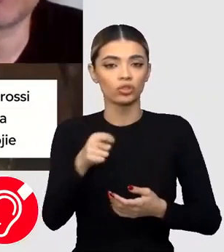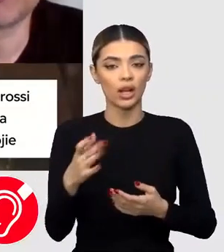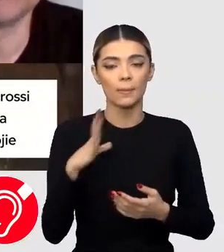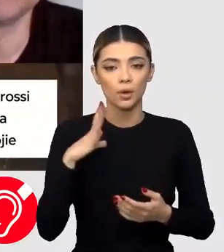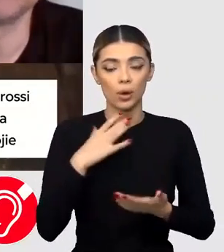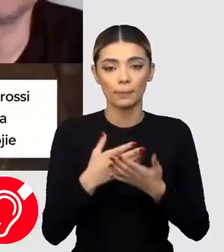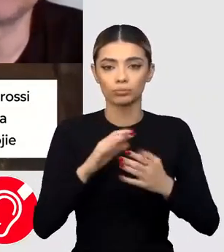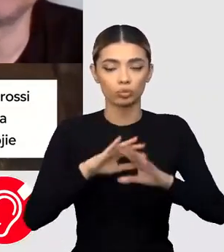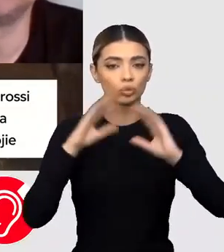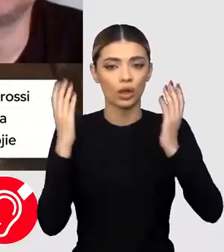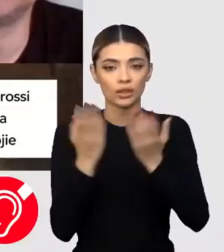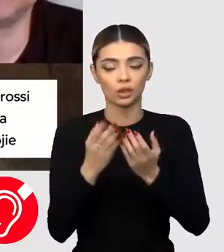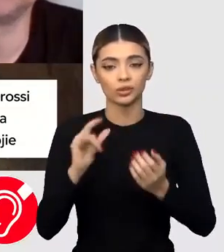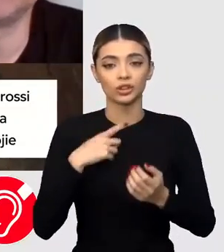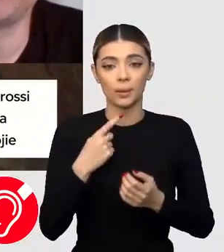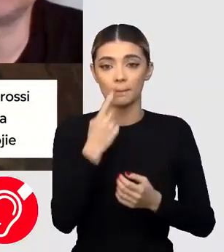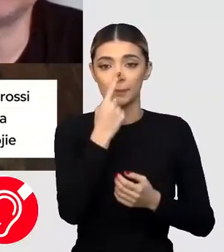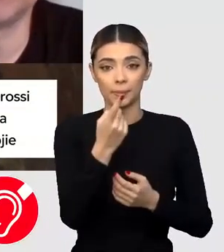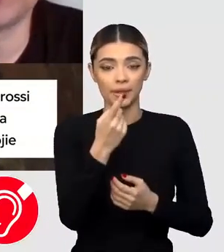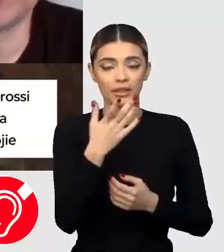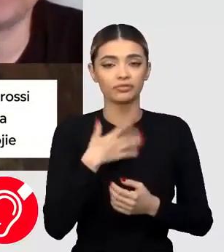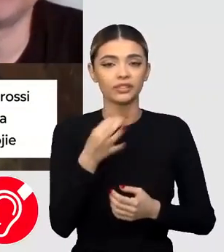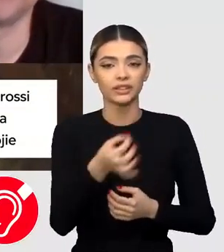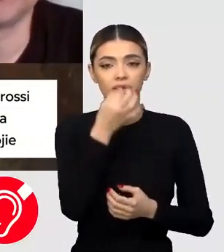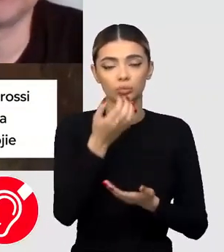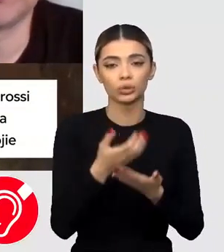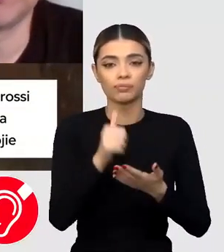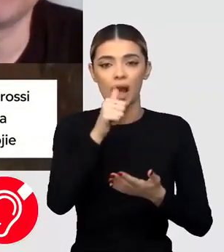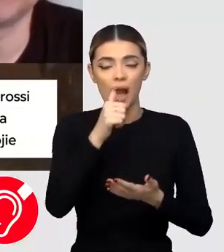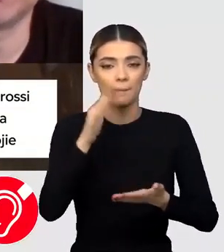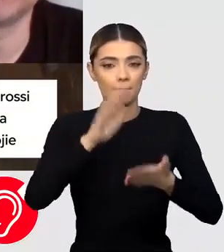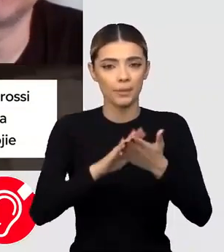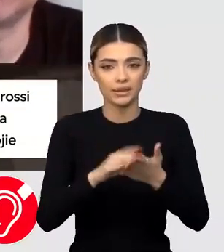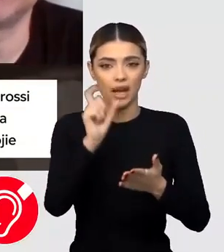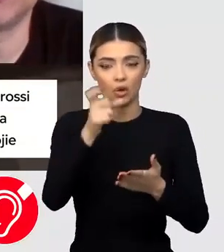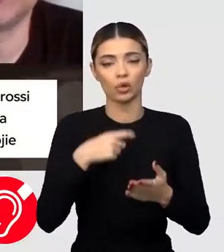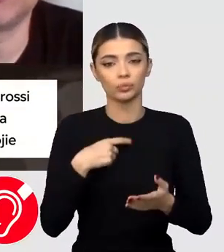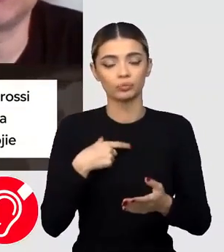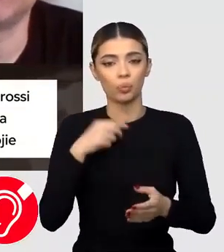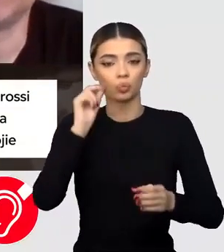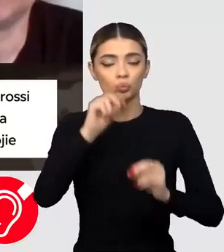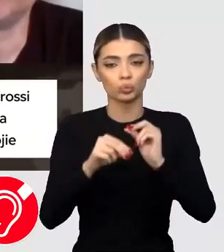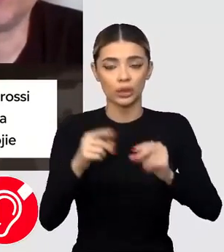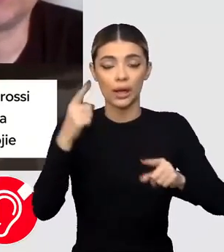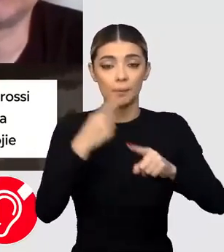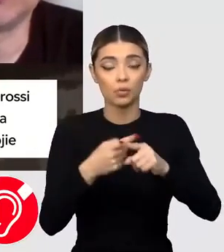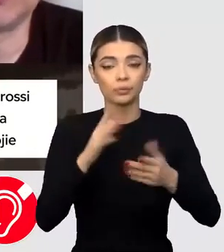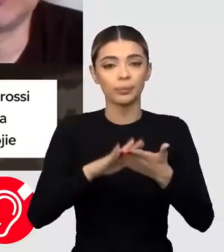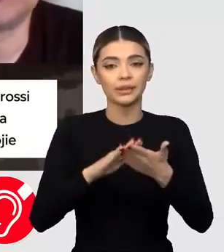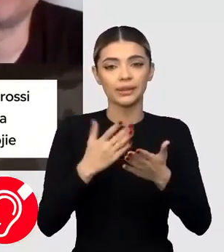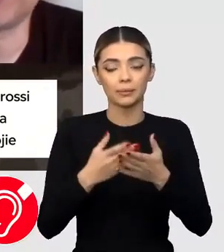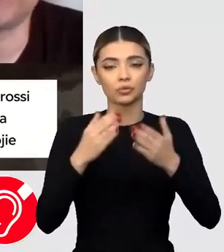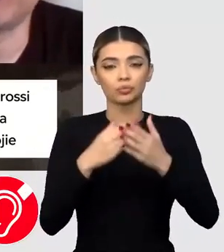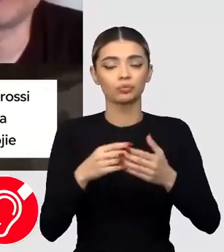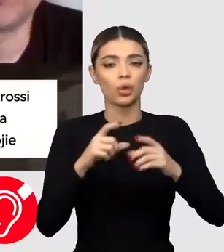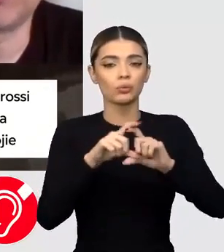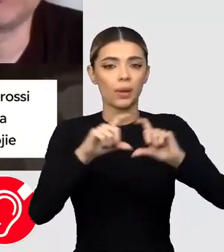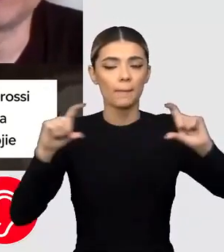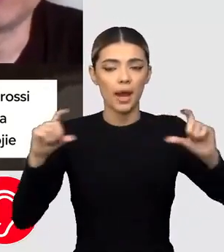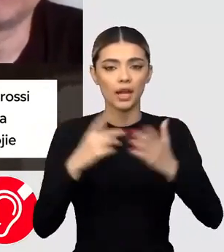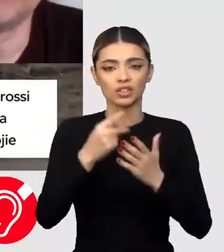acel bazin de apă care era alimentat de la barajul, de la